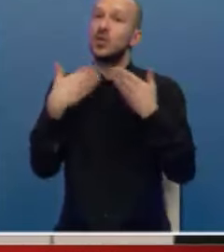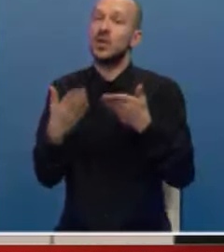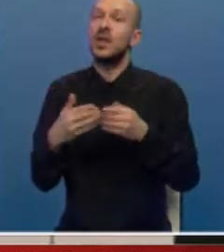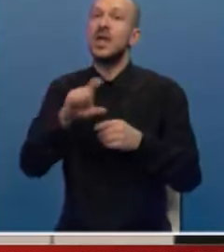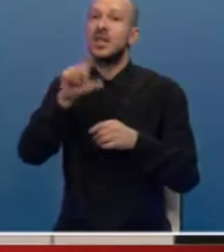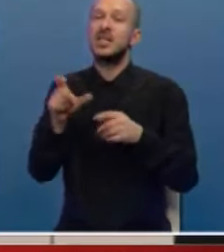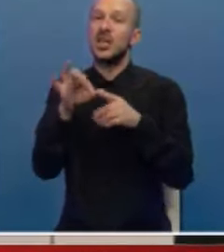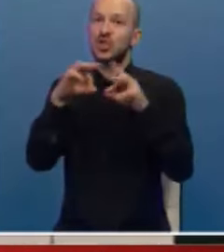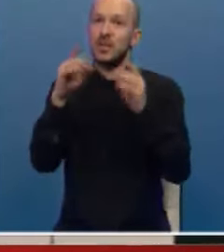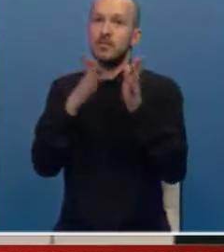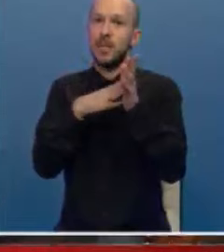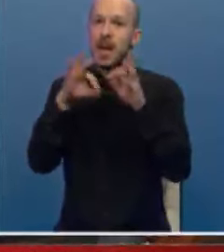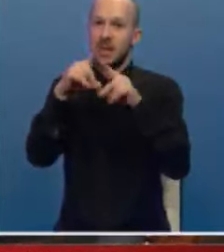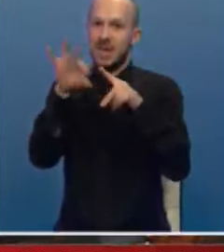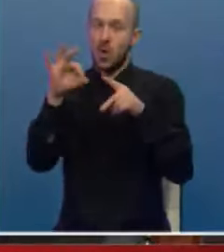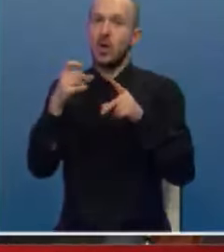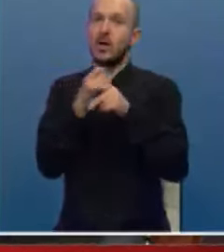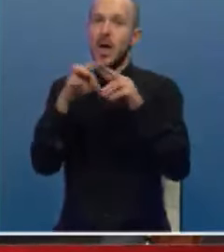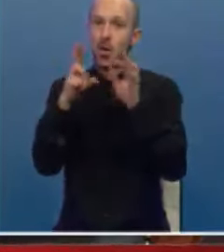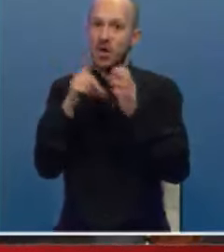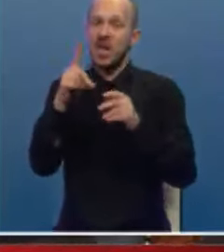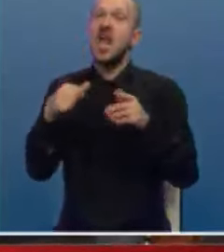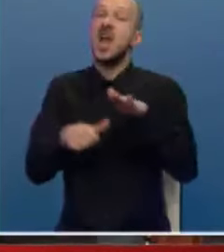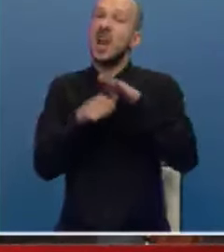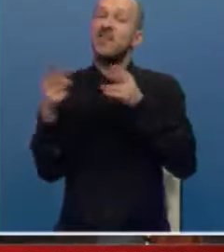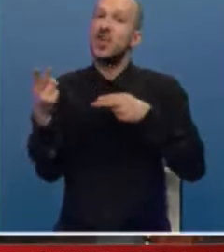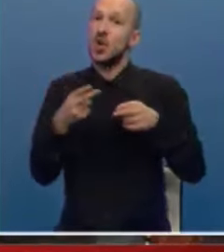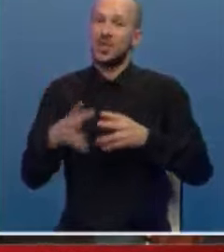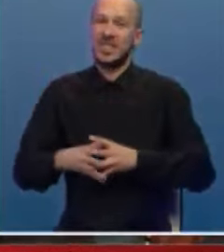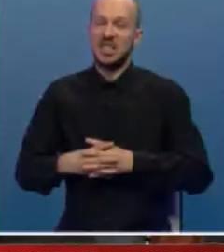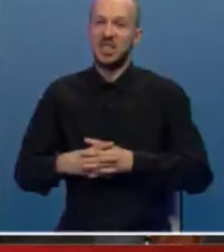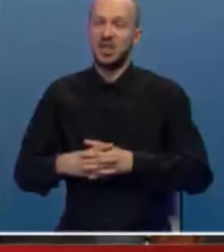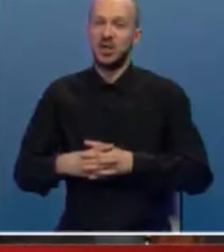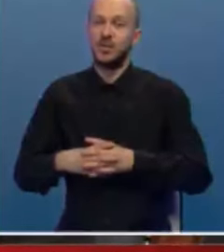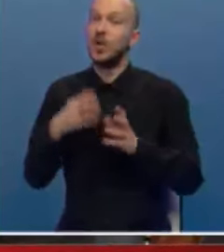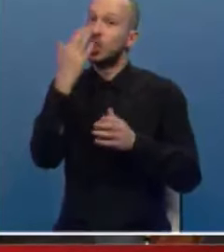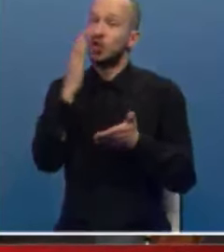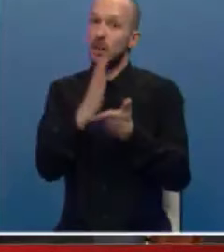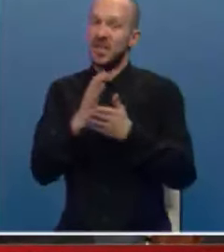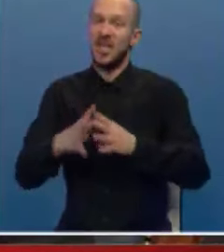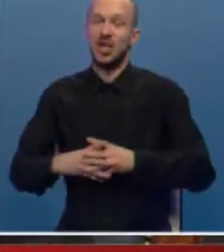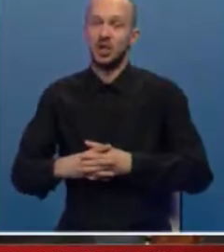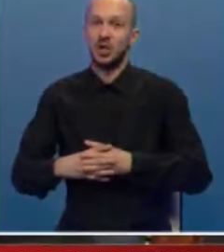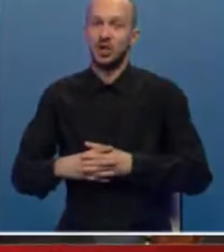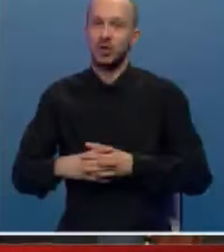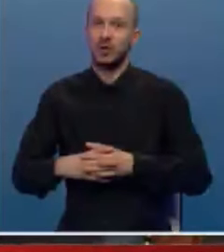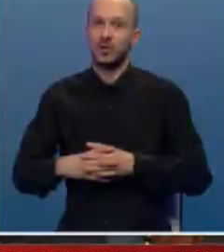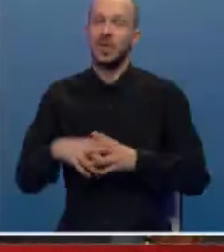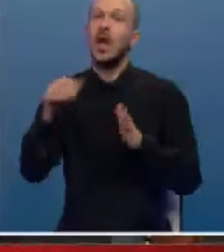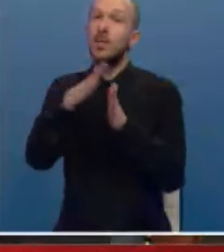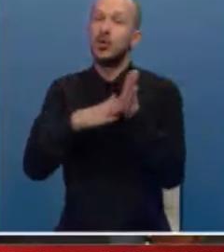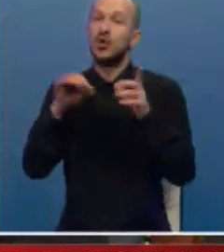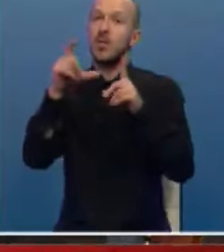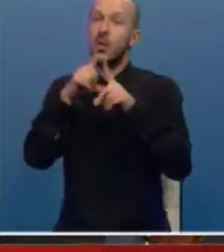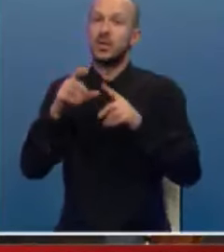italijanskom režiseru Mateu Garonevu. Glavni gost će biti da počnemo od